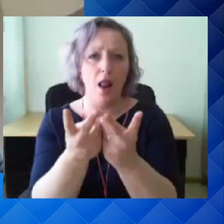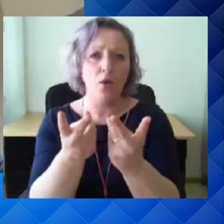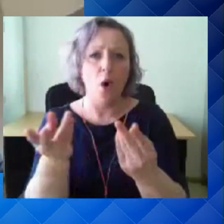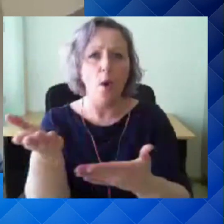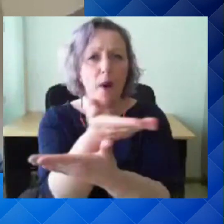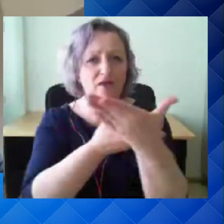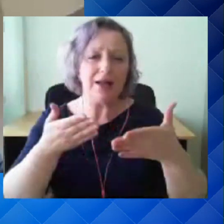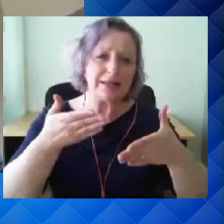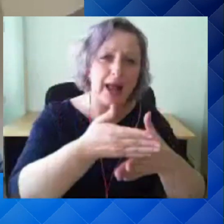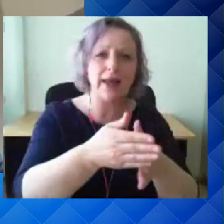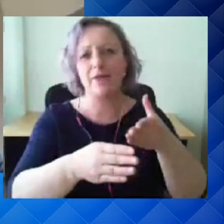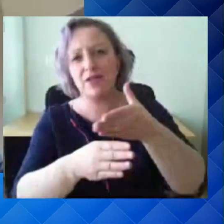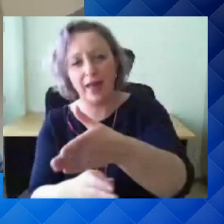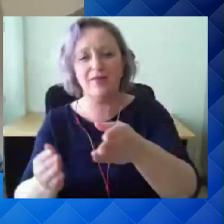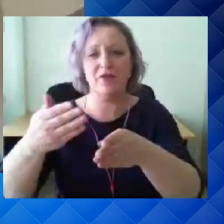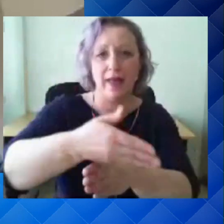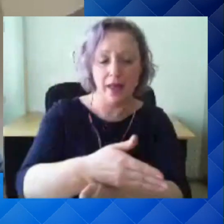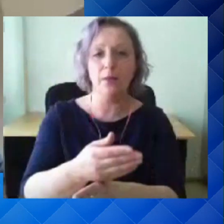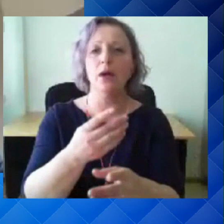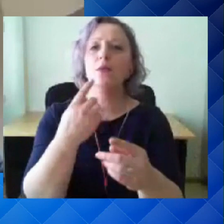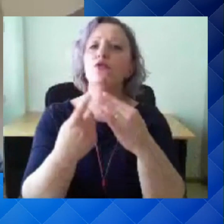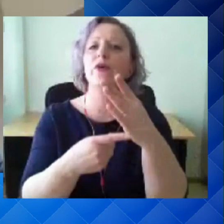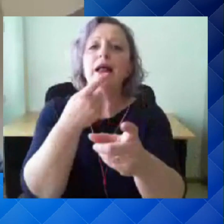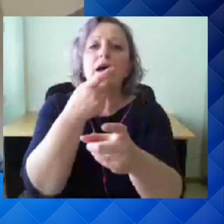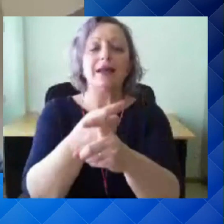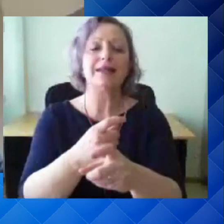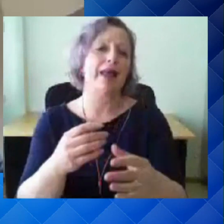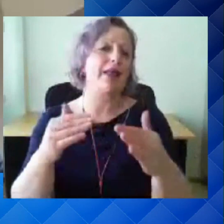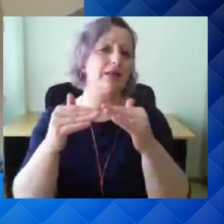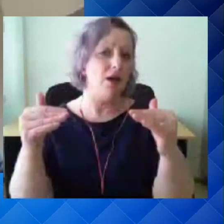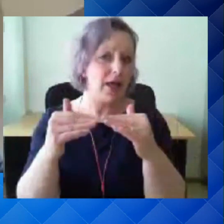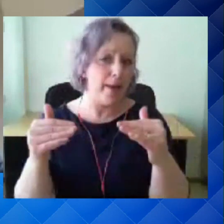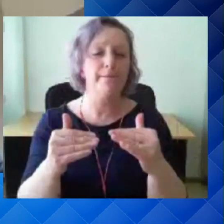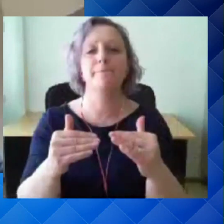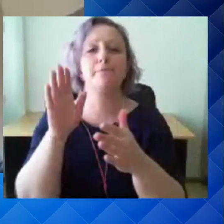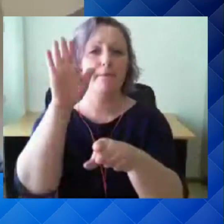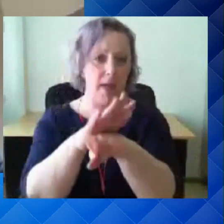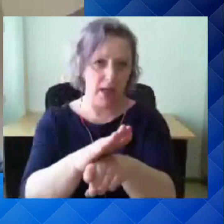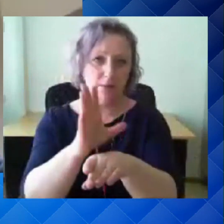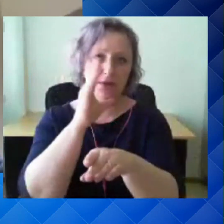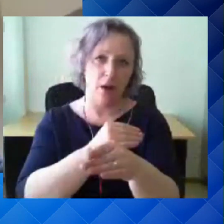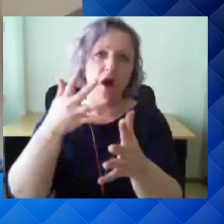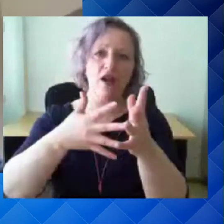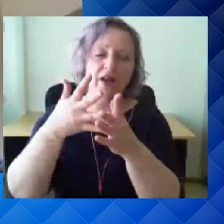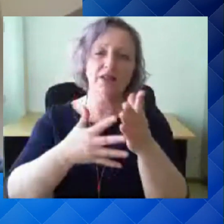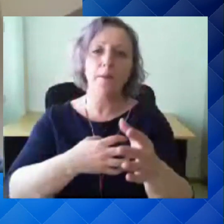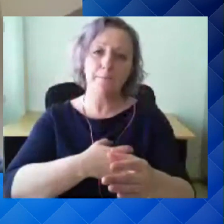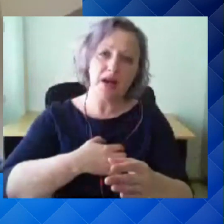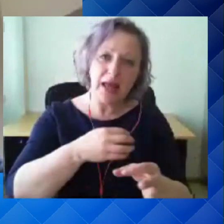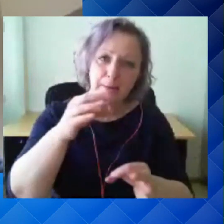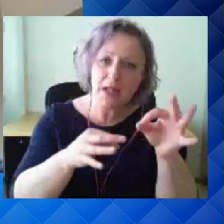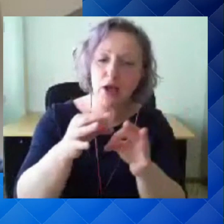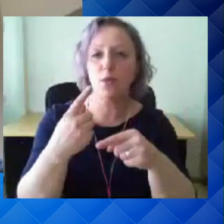riskitasemõte määramisel on siis kavas arvas võtta nii põhi kui lisamõõdikud. Samuti tuleb